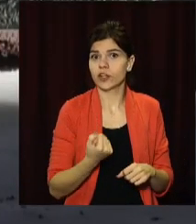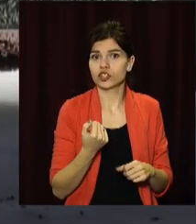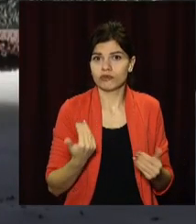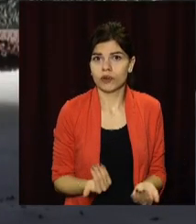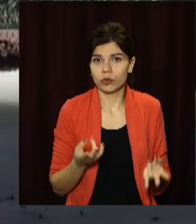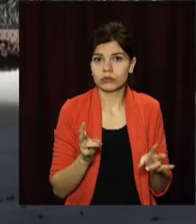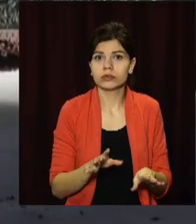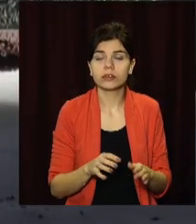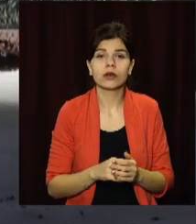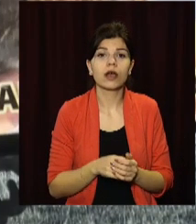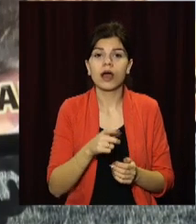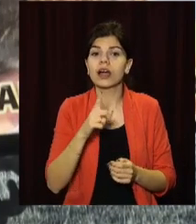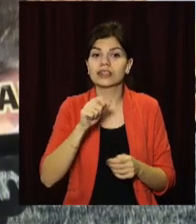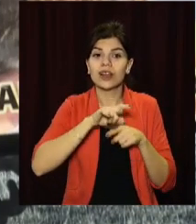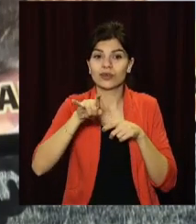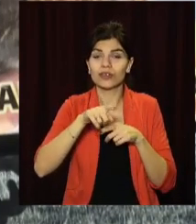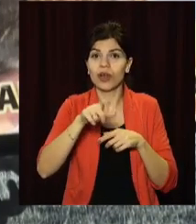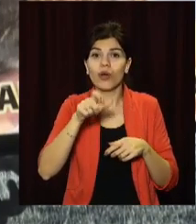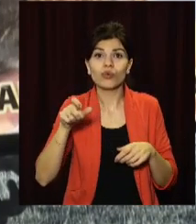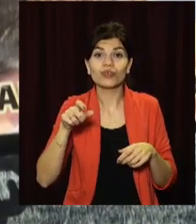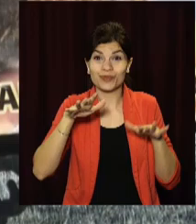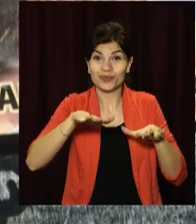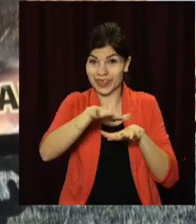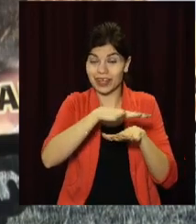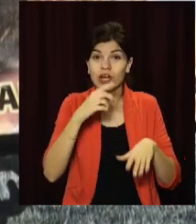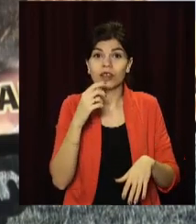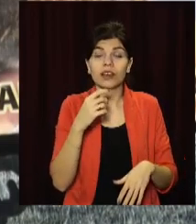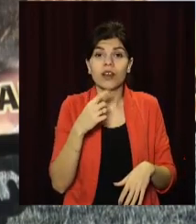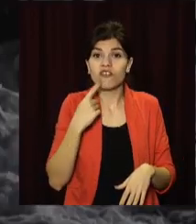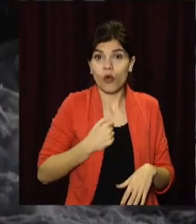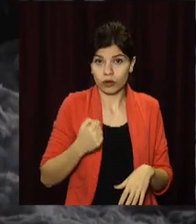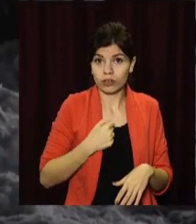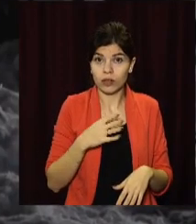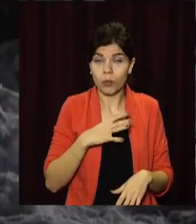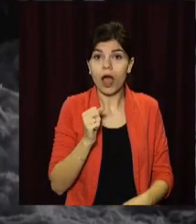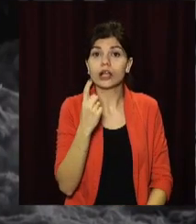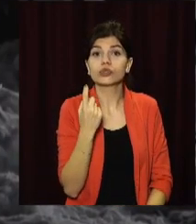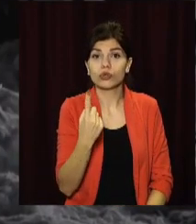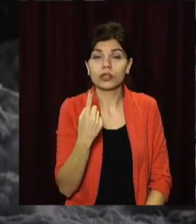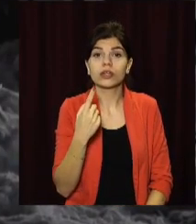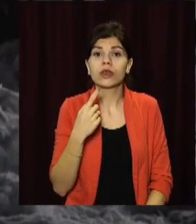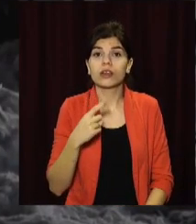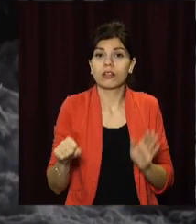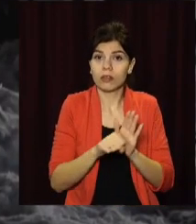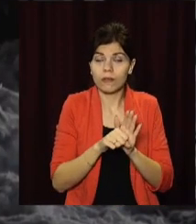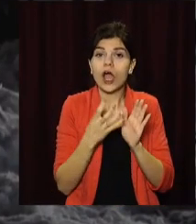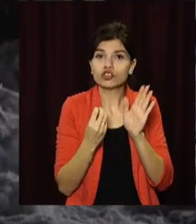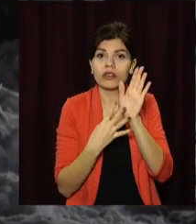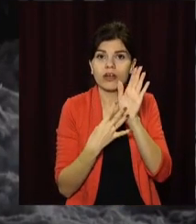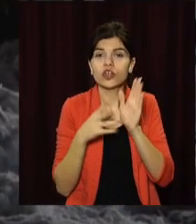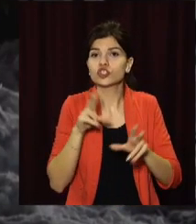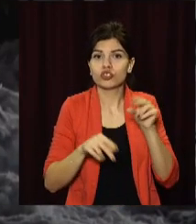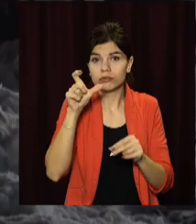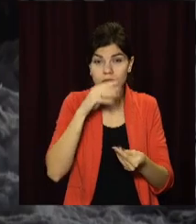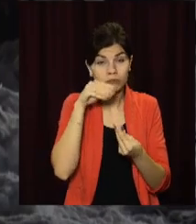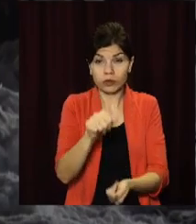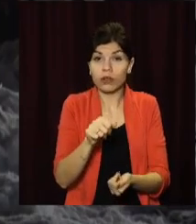у боях за Донецький аеропорт було поранено 440 українських військових. 101 військовий загинув, ще дев'ятеро вважаються